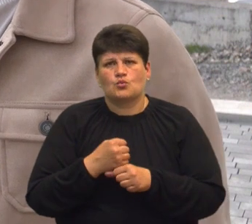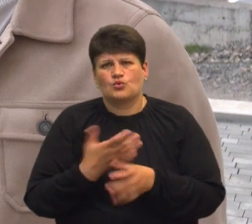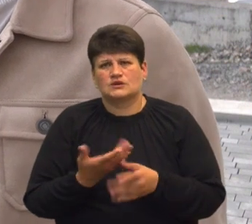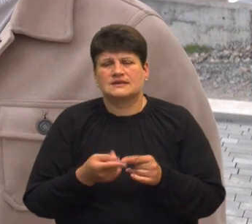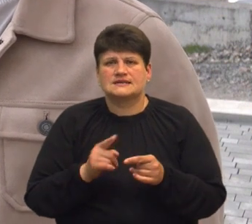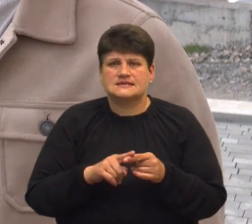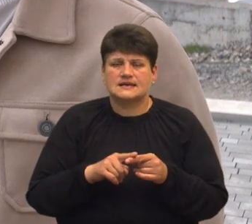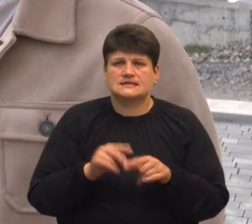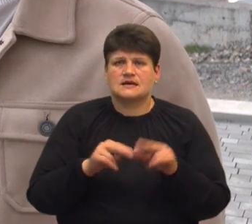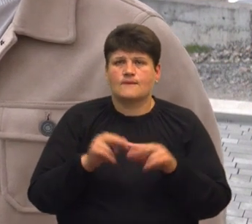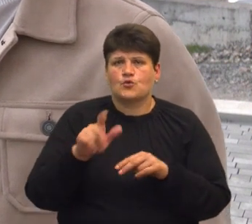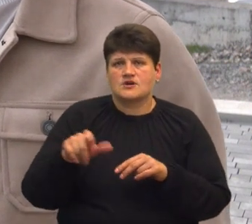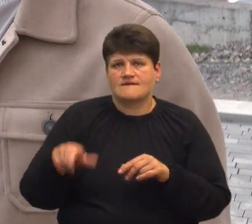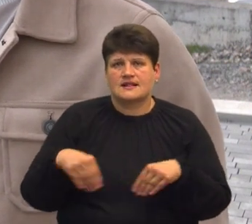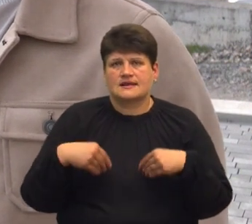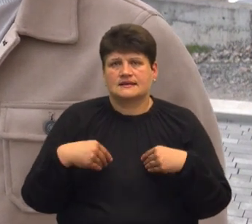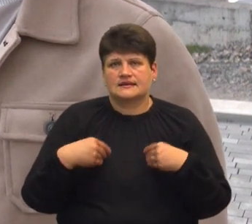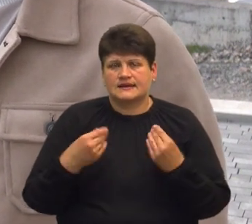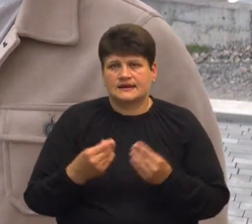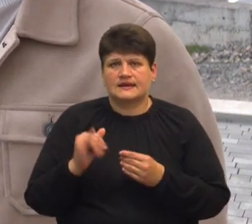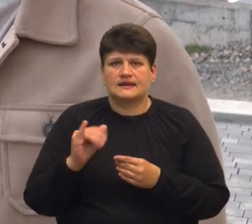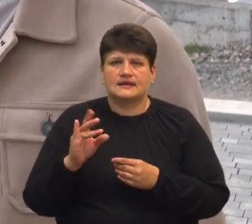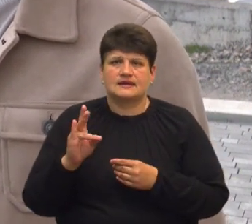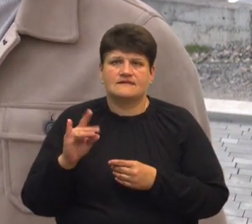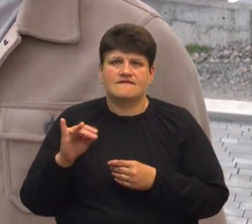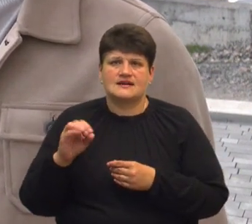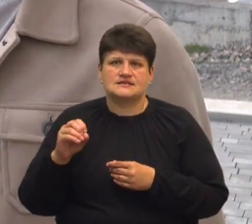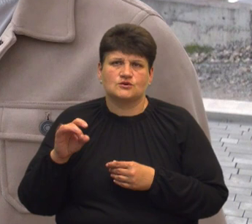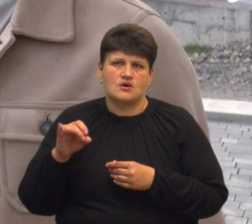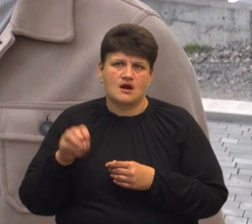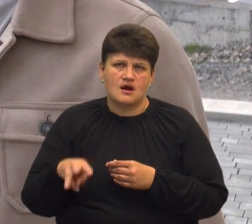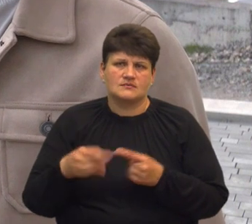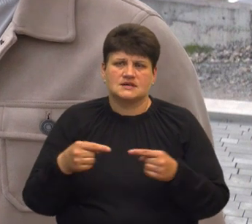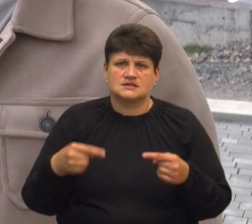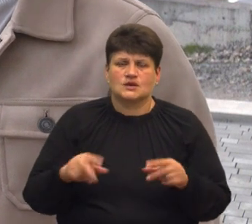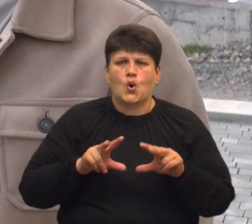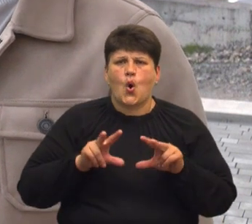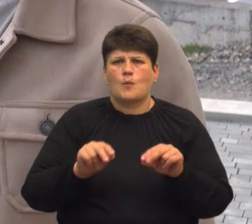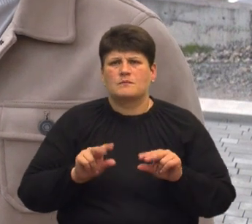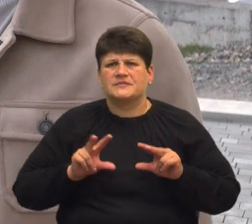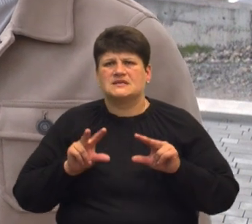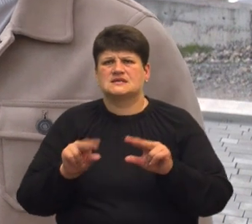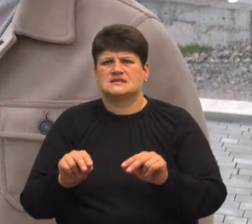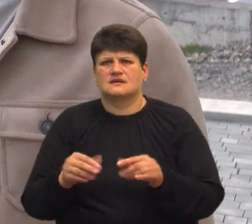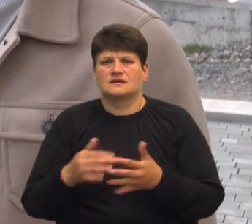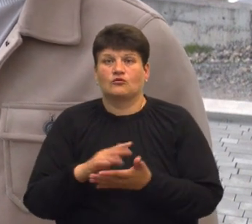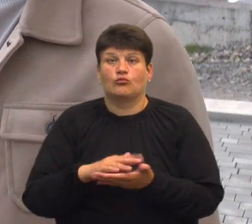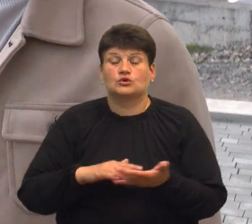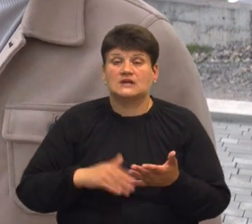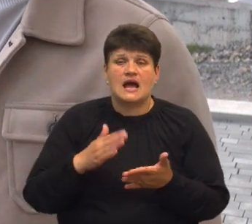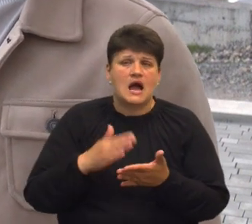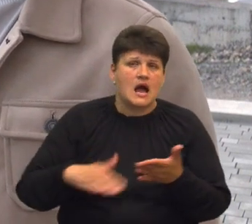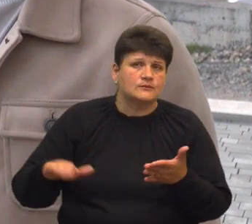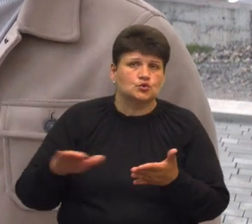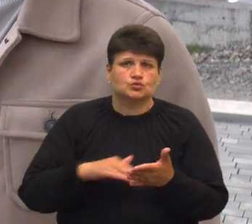роду забудівельник надає інвесторам різного роду зобов'язання і обіцянки, які в подальшому абсолютно не